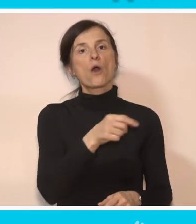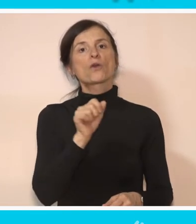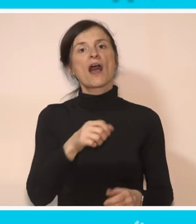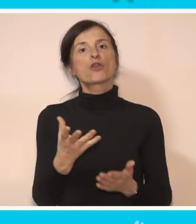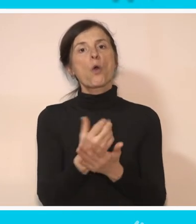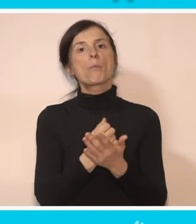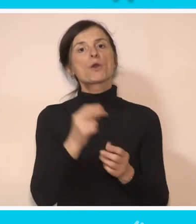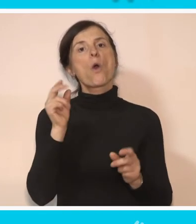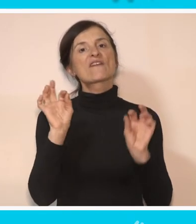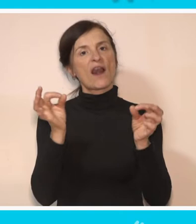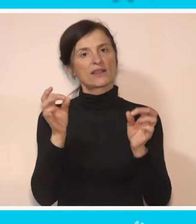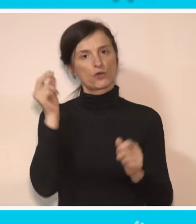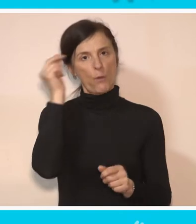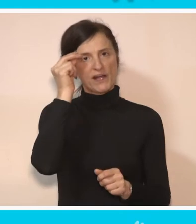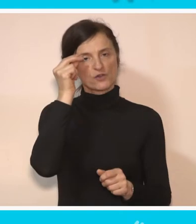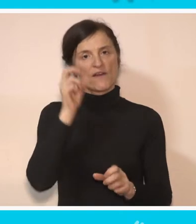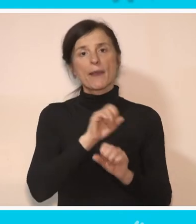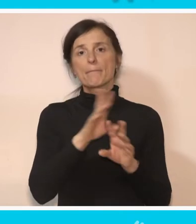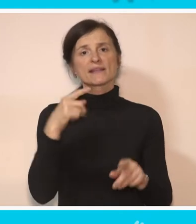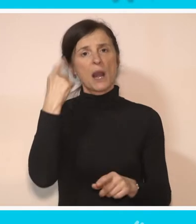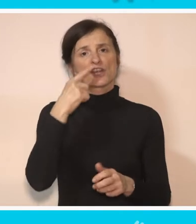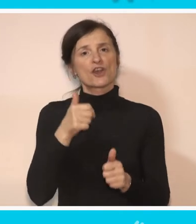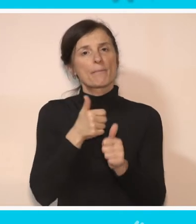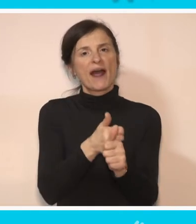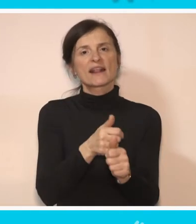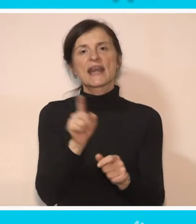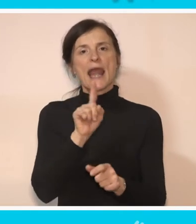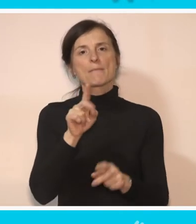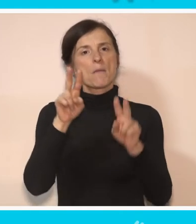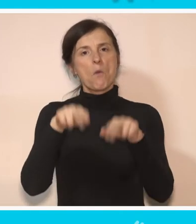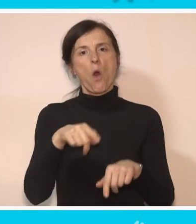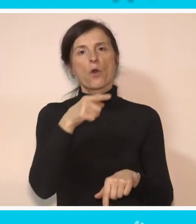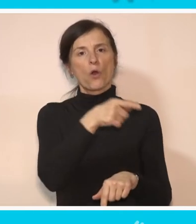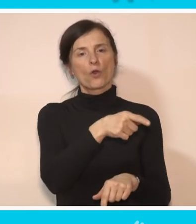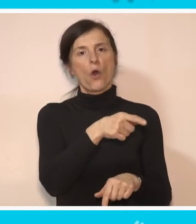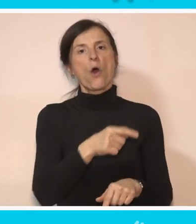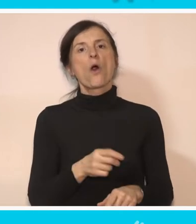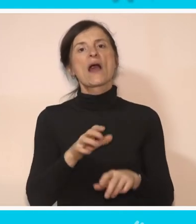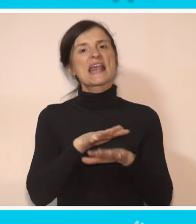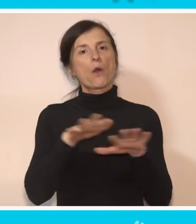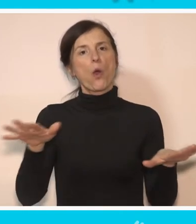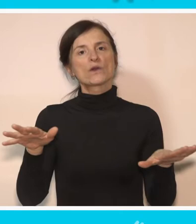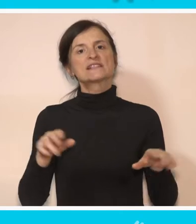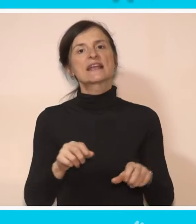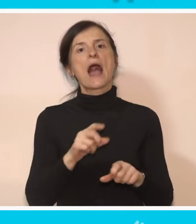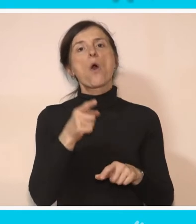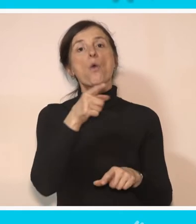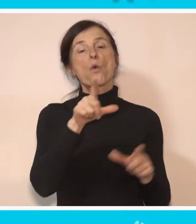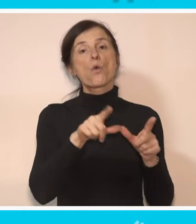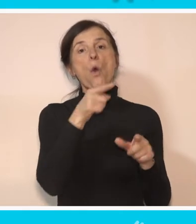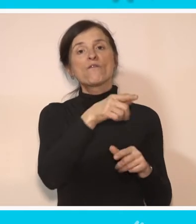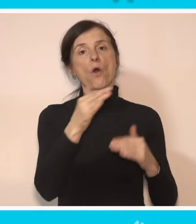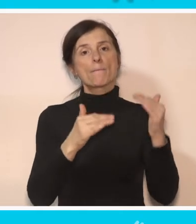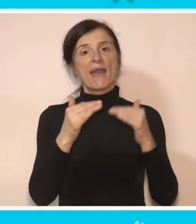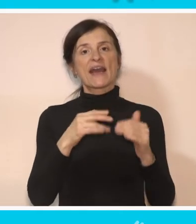taj način dobiti kvalitetno obrazovanje. Bez ličnih pratilaca ne bi bila moguća implementacija inkluzije u ovoj